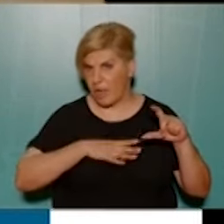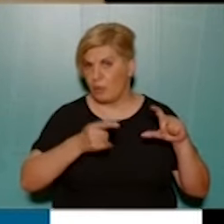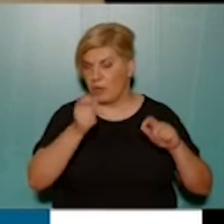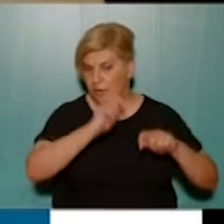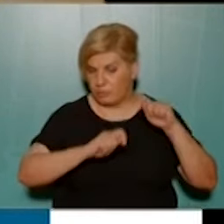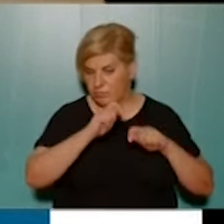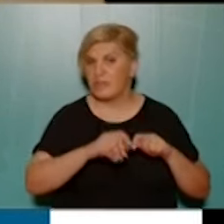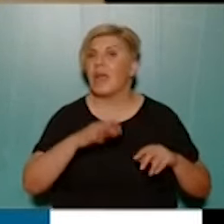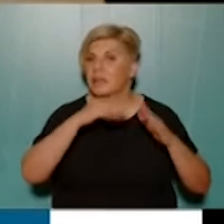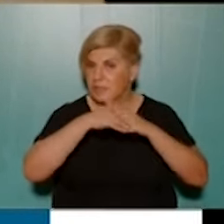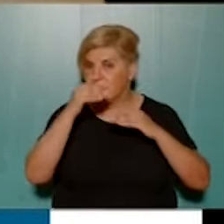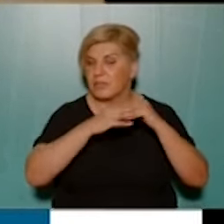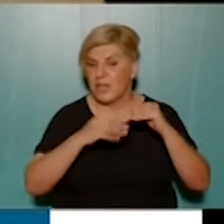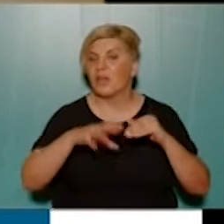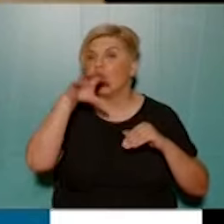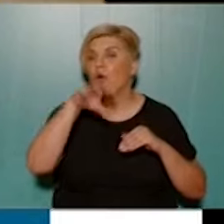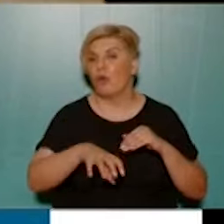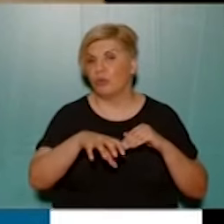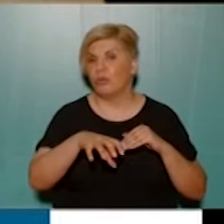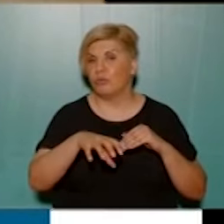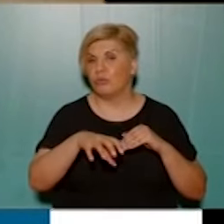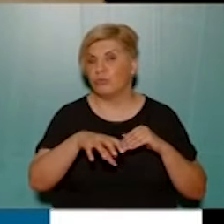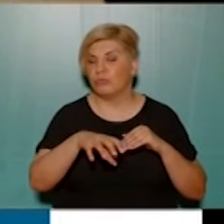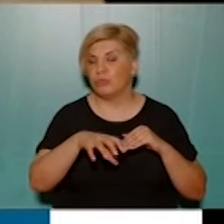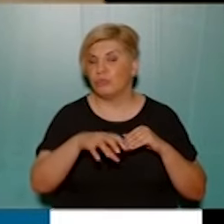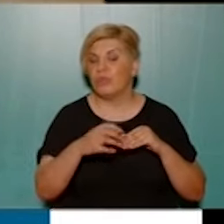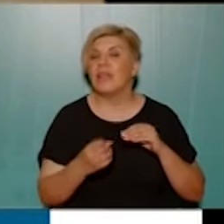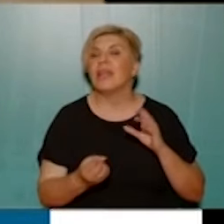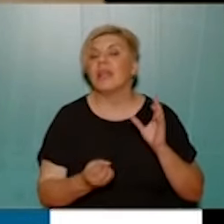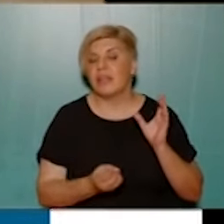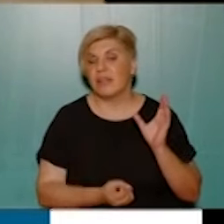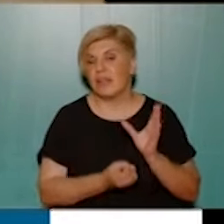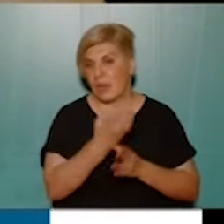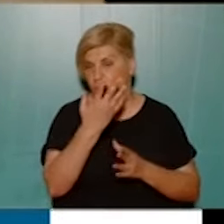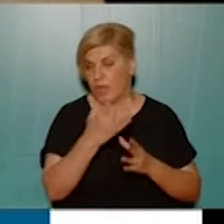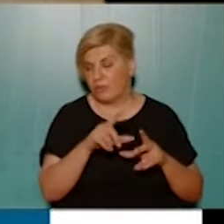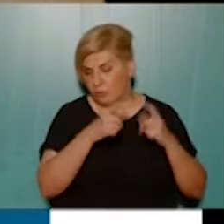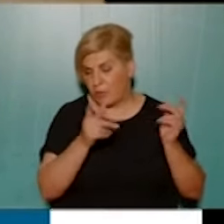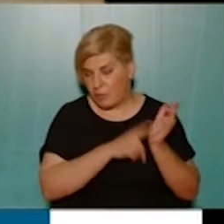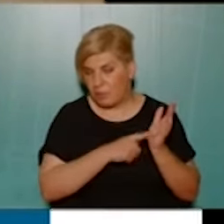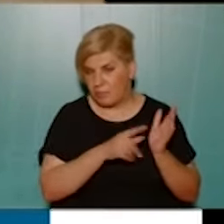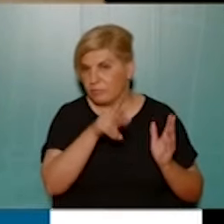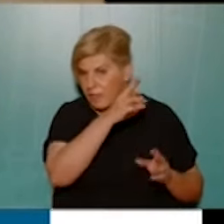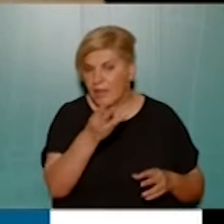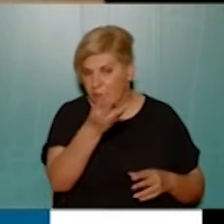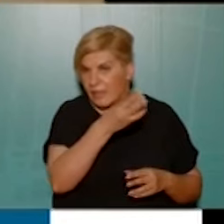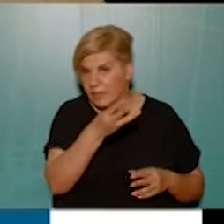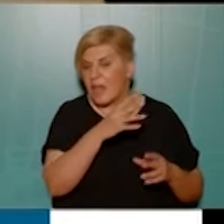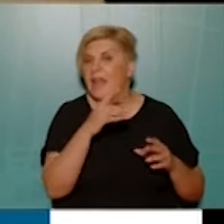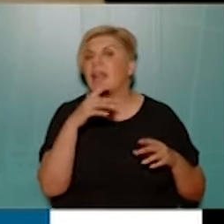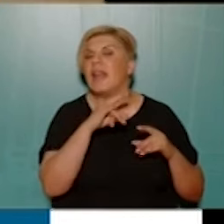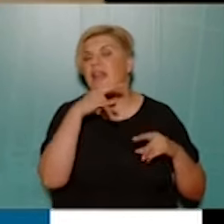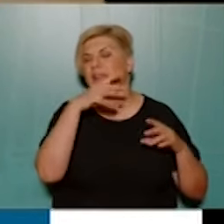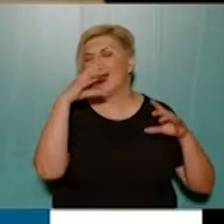πούμε ότι θα χτιστεί ένα σχολείο και εκεί πέρα, και για αυτά τα σχολεία.